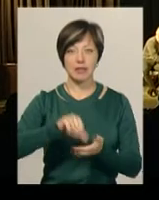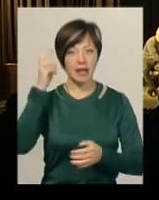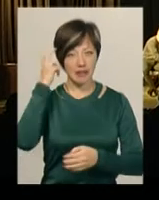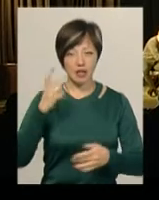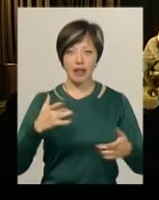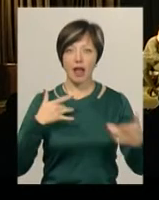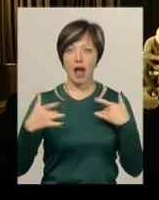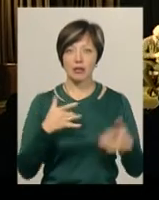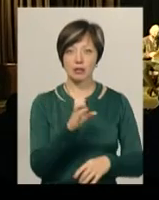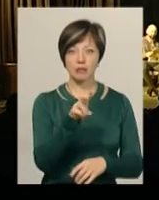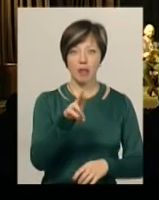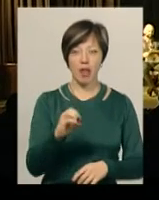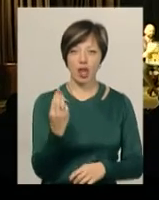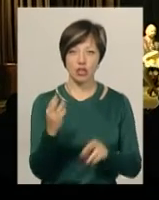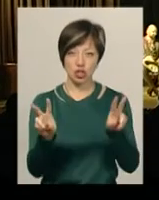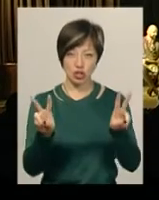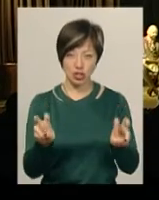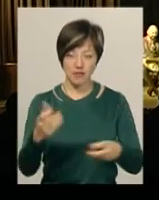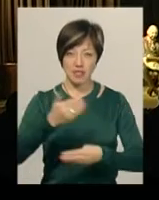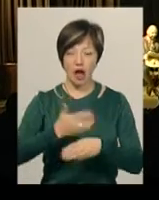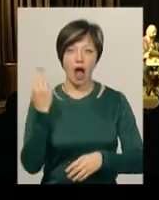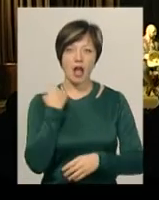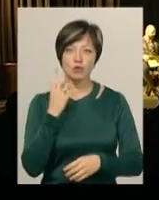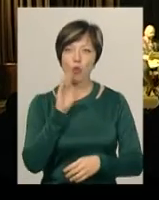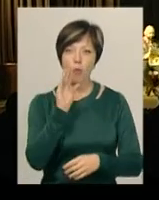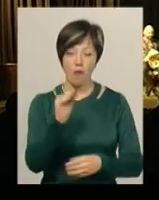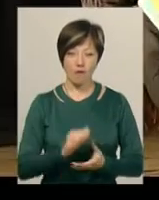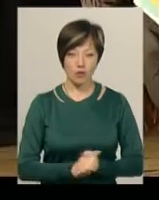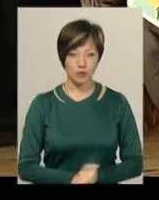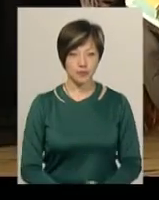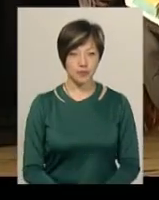театру «Сплеш». Глядачам вони представили виставу англійською мовою.